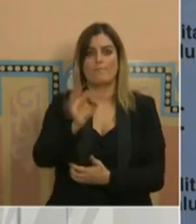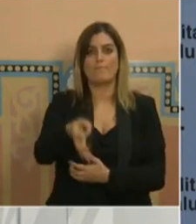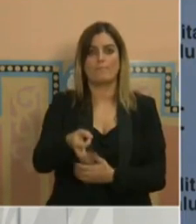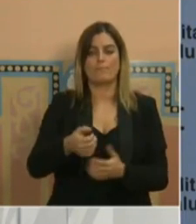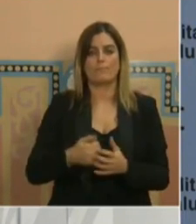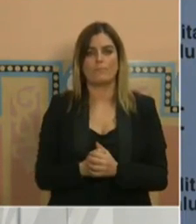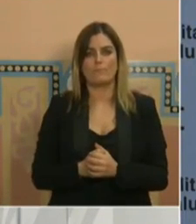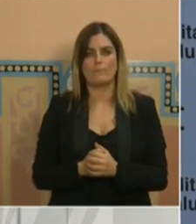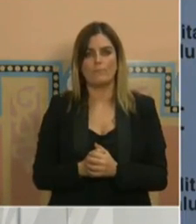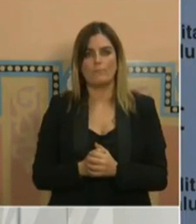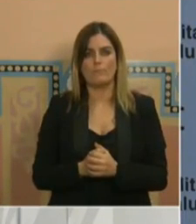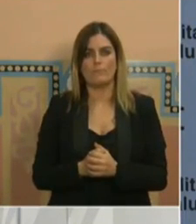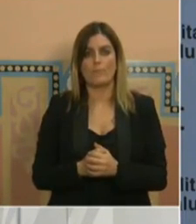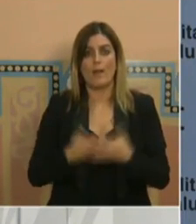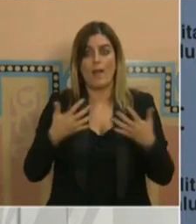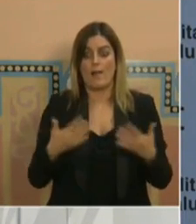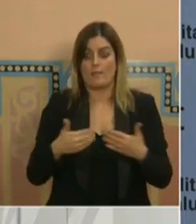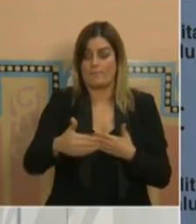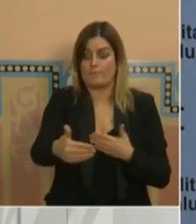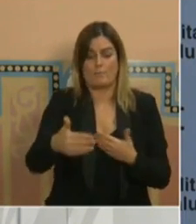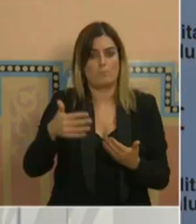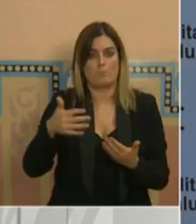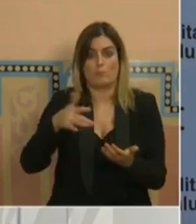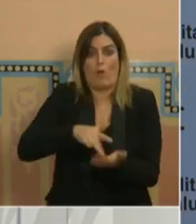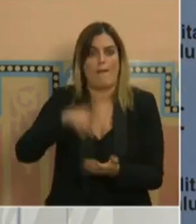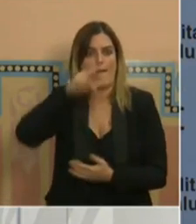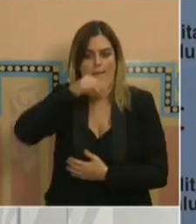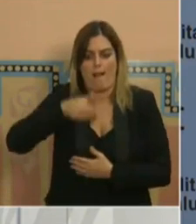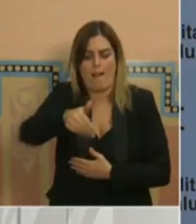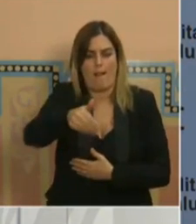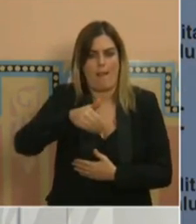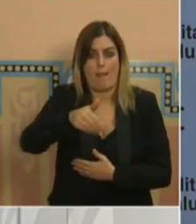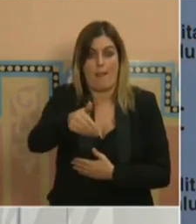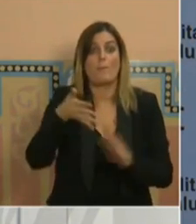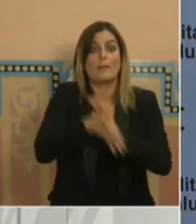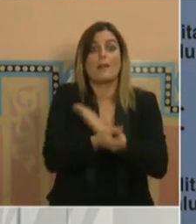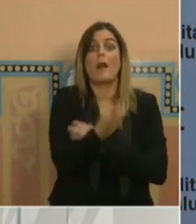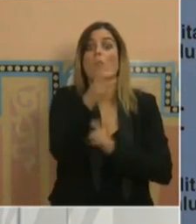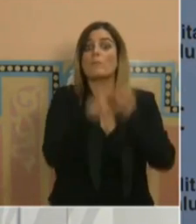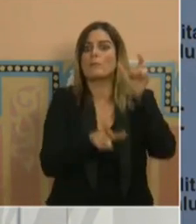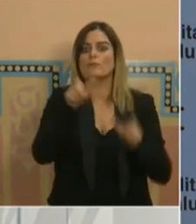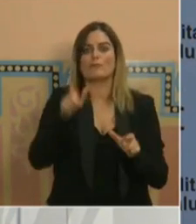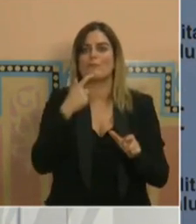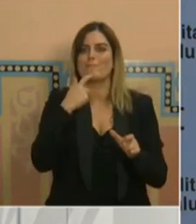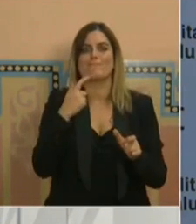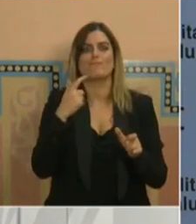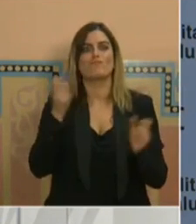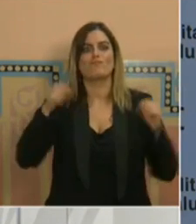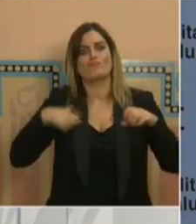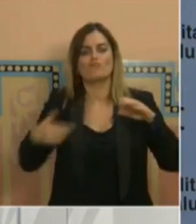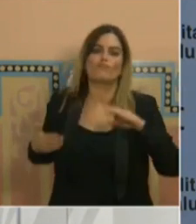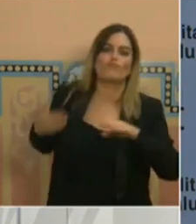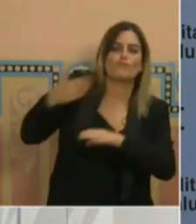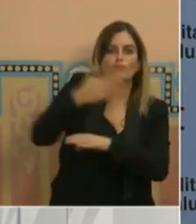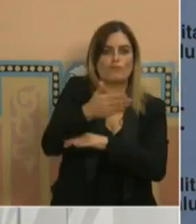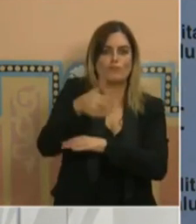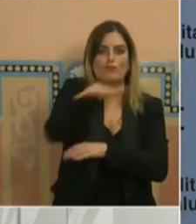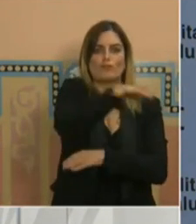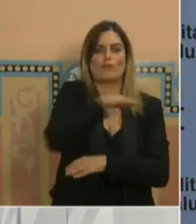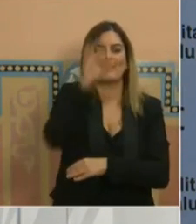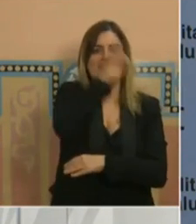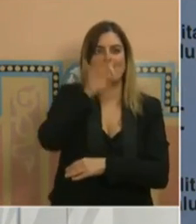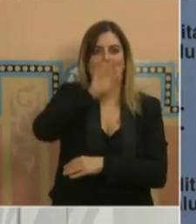la importància d'aquestes dates fa que moltes persones haguessin pensat poder-se desplaçar en aquestes comarques perquè hi